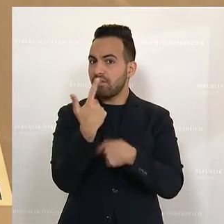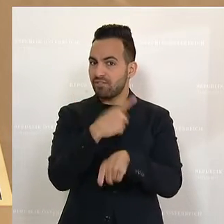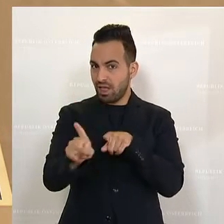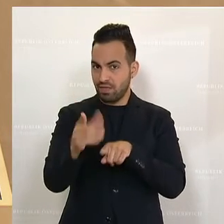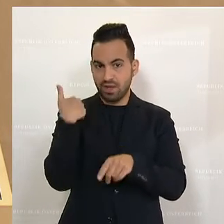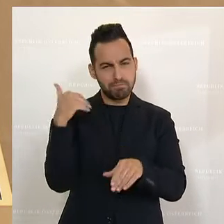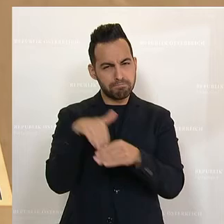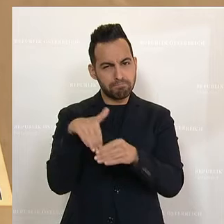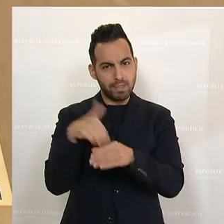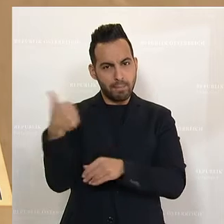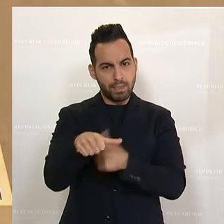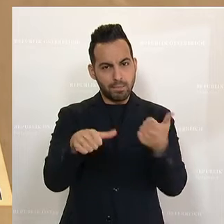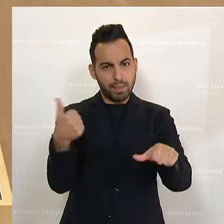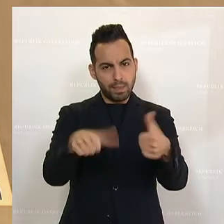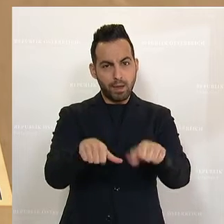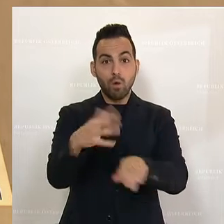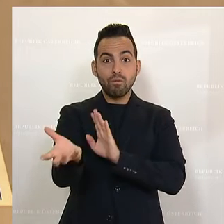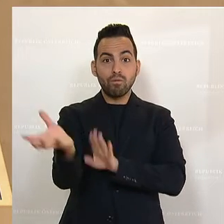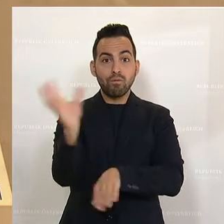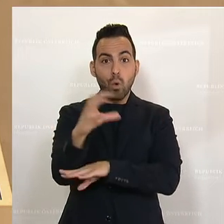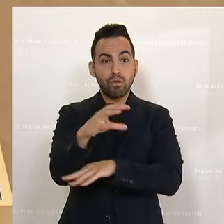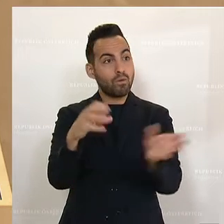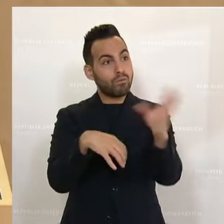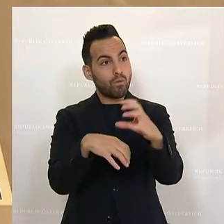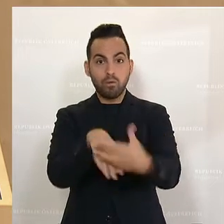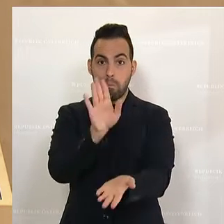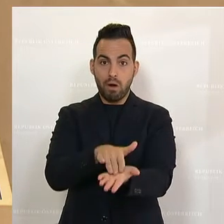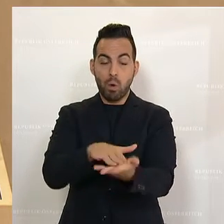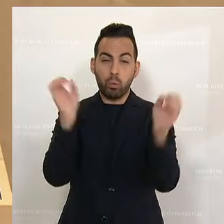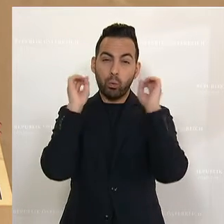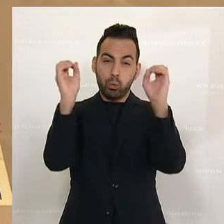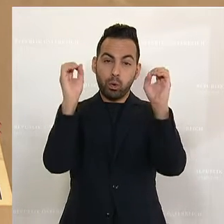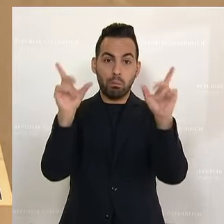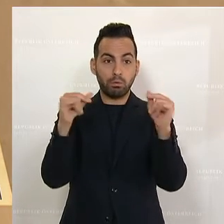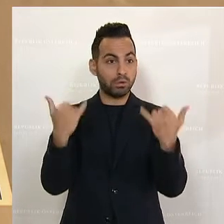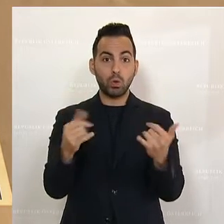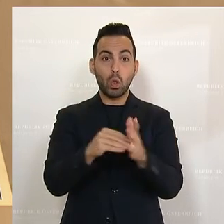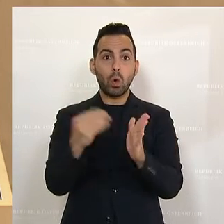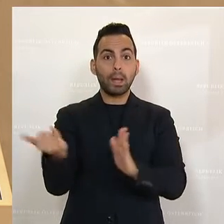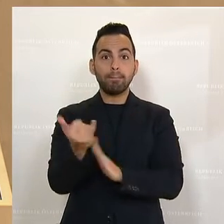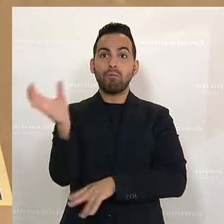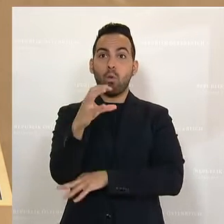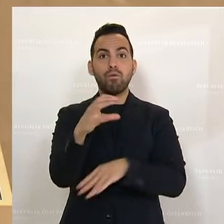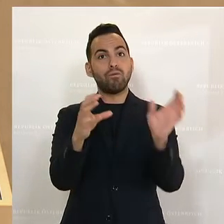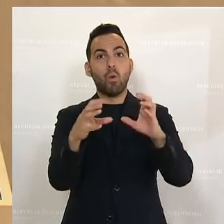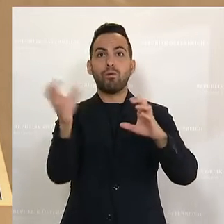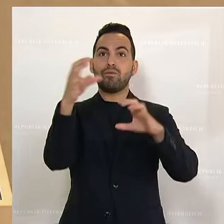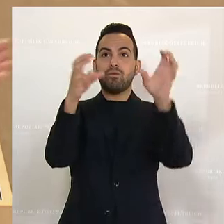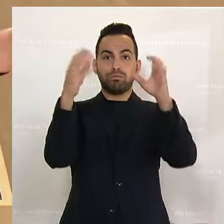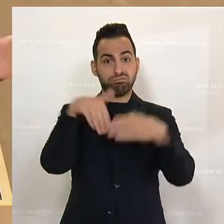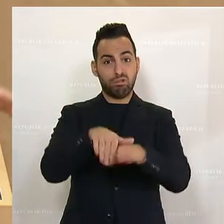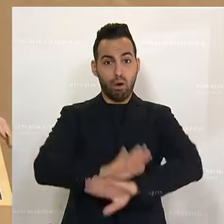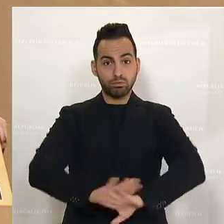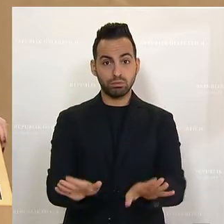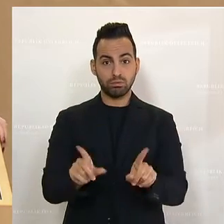dieser Vorwürfe nachgewiesen werden kann. Wir sprechen also immer noch von reinen Vorwürfen. Insofern war der